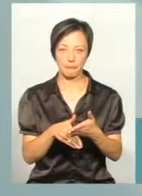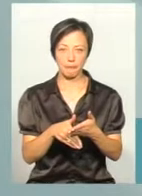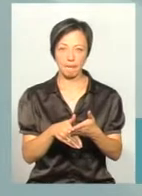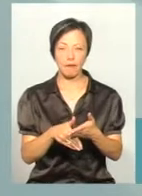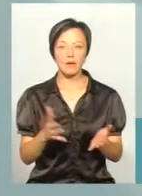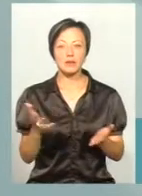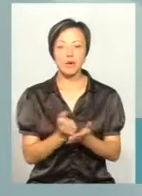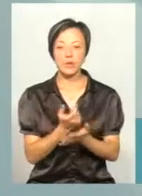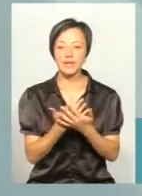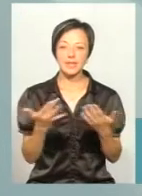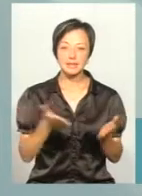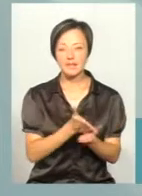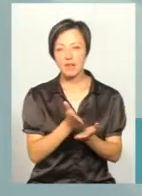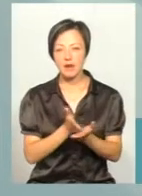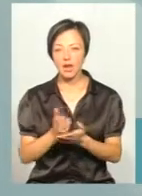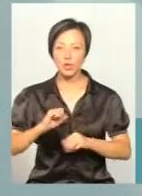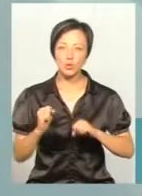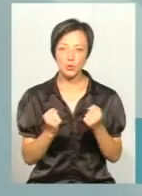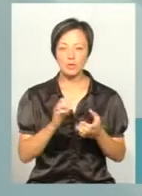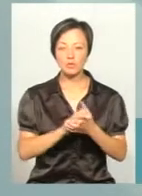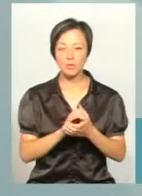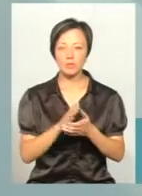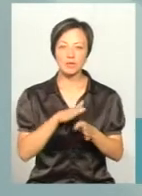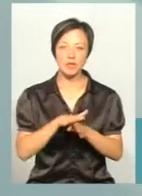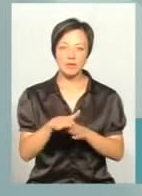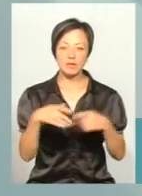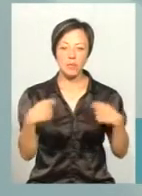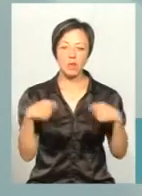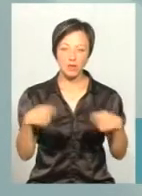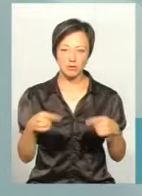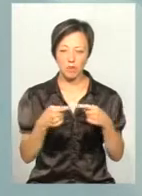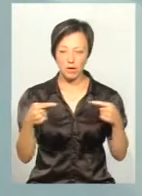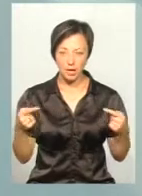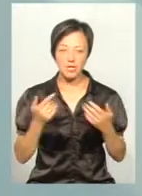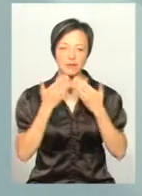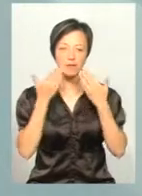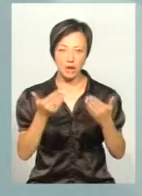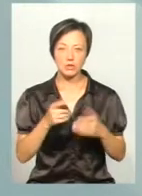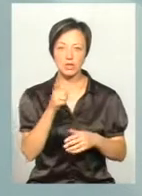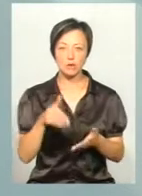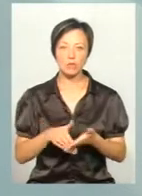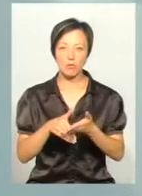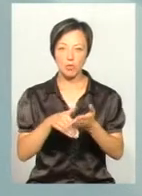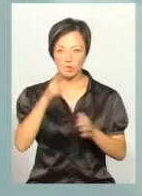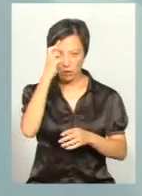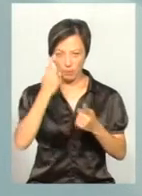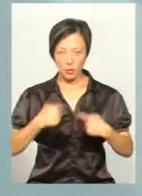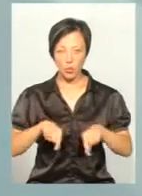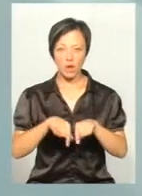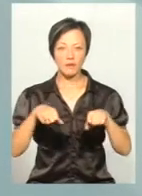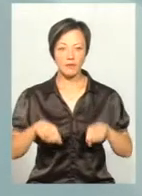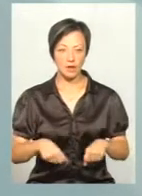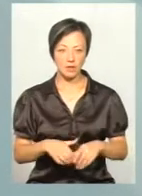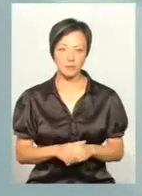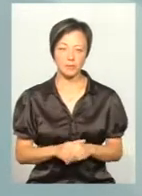Находять різні варіанти і друзів, і якась реалізація майна, і однозначно звертається за допомогою в державні органи влади.